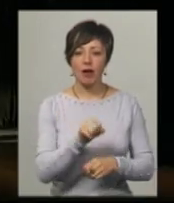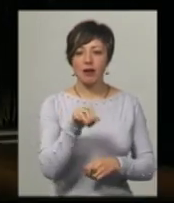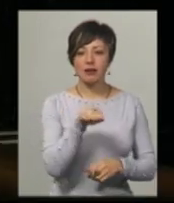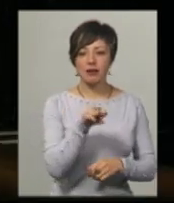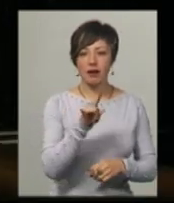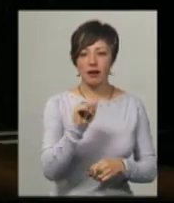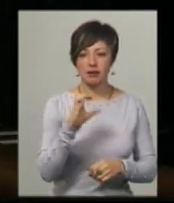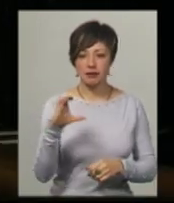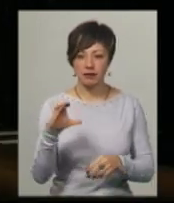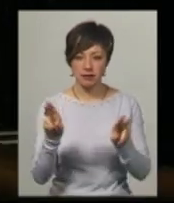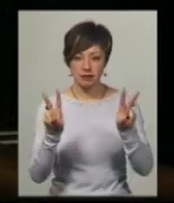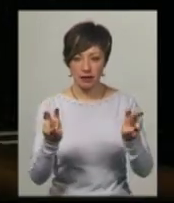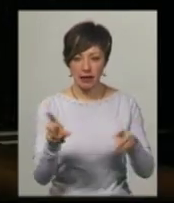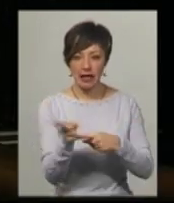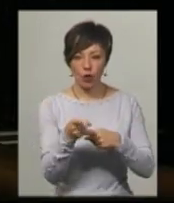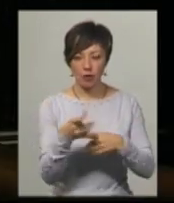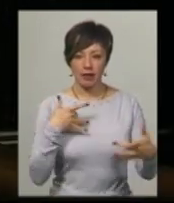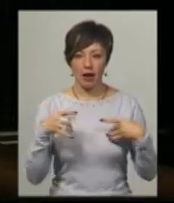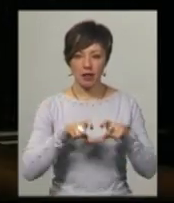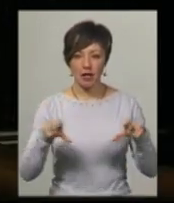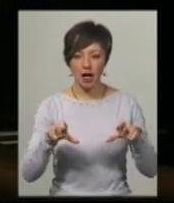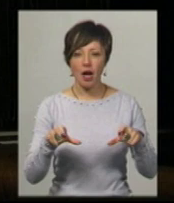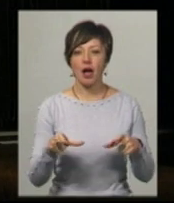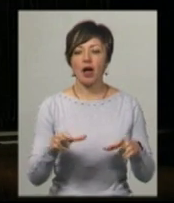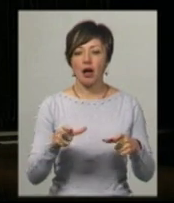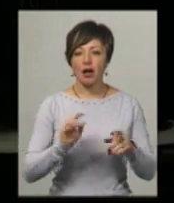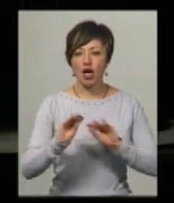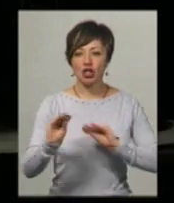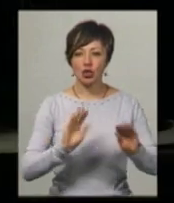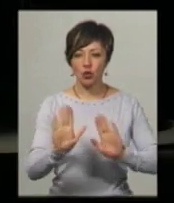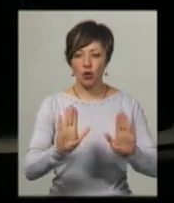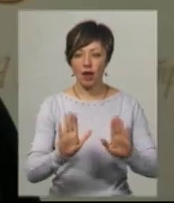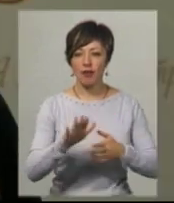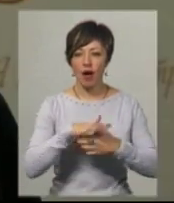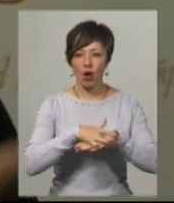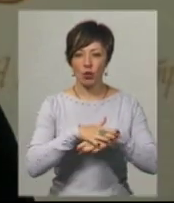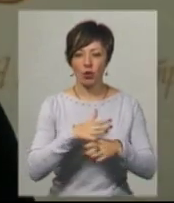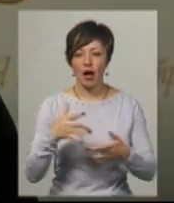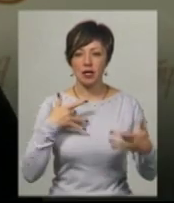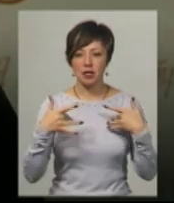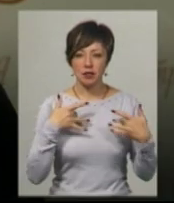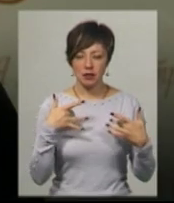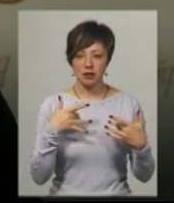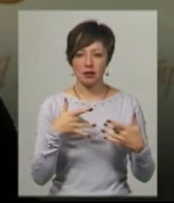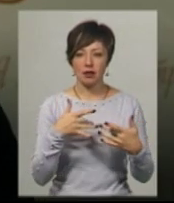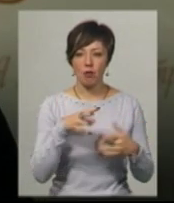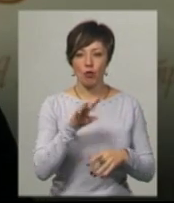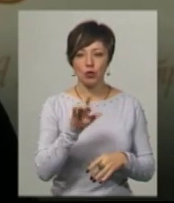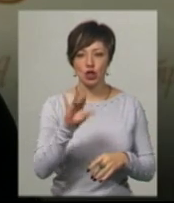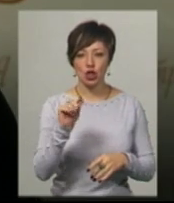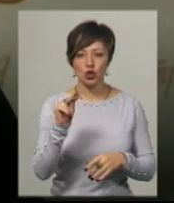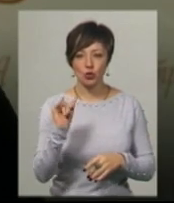Тернопільського театру. Режисура та музичне вирішення вистави народного артиста України Олега Мосійчука. Я переболів, перемучився тим, що